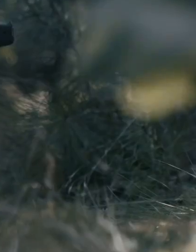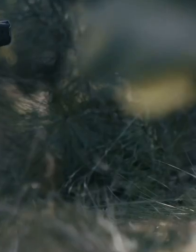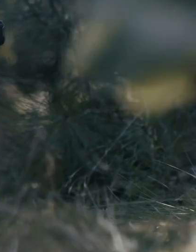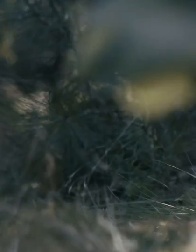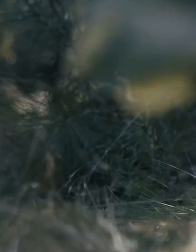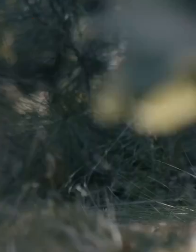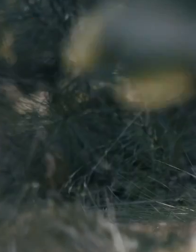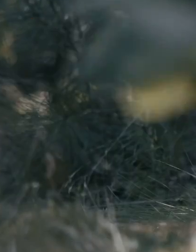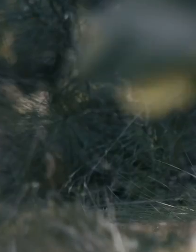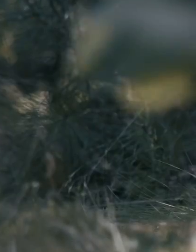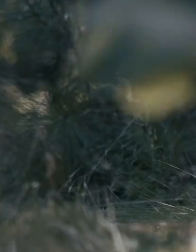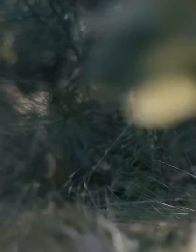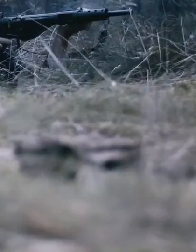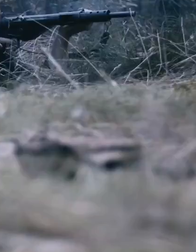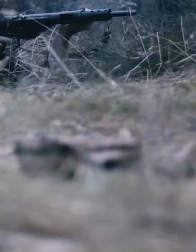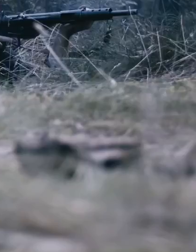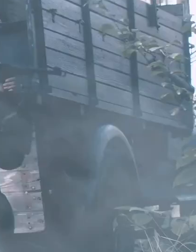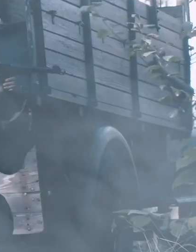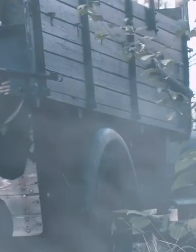Krenat! Krenat!